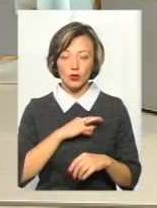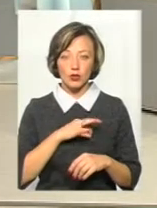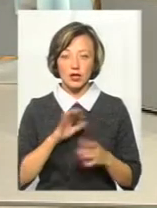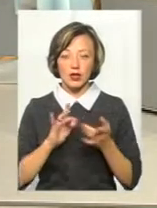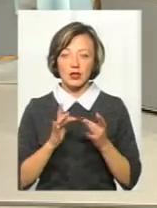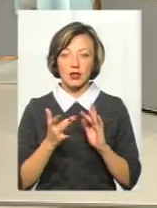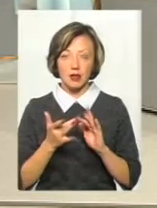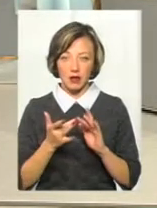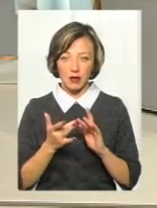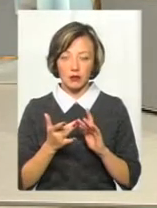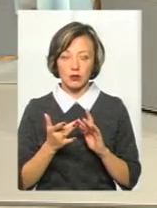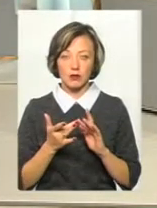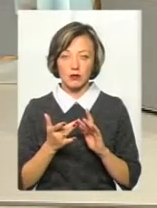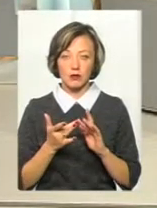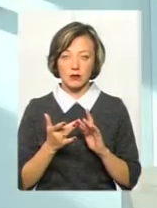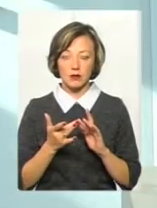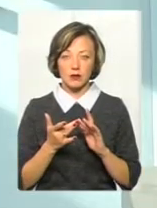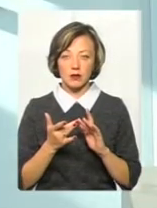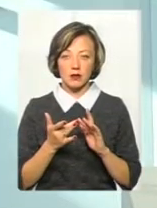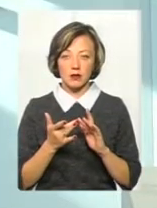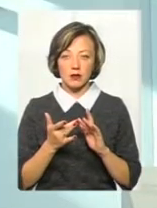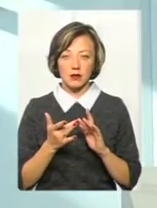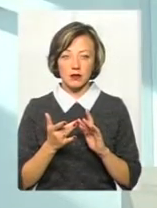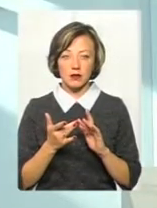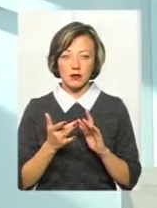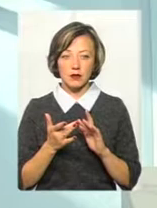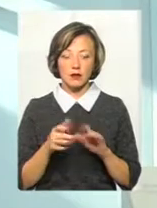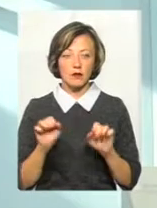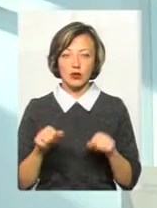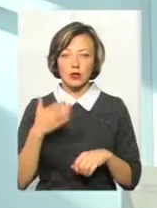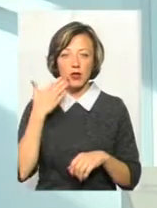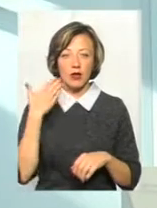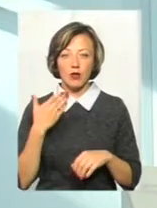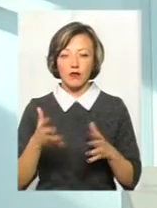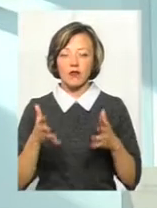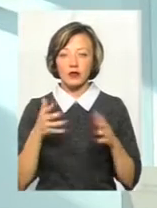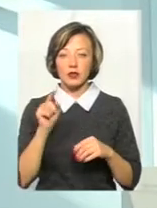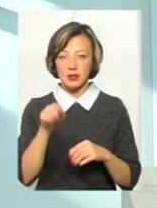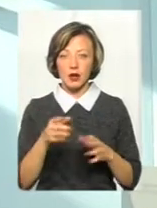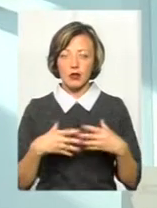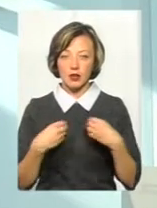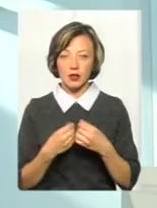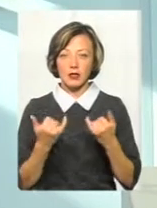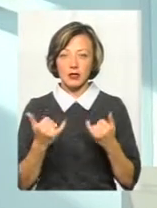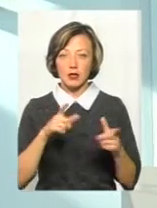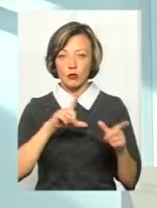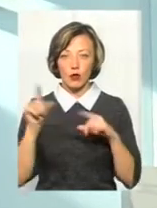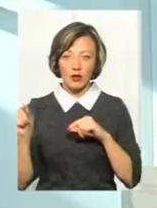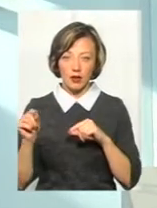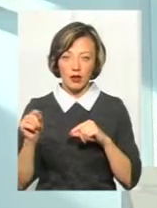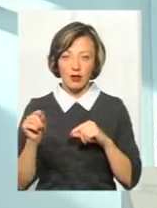соціальними мережами, може легко встановити, що саме ця родина зараз поїхала,